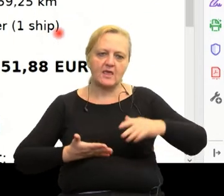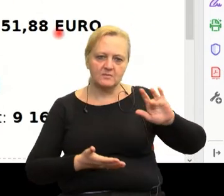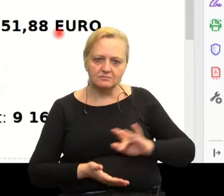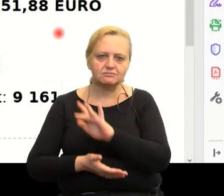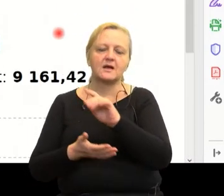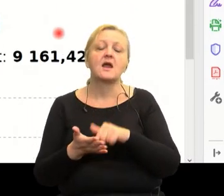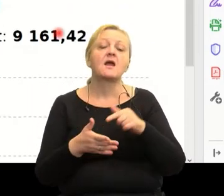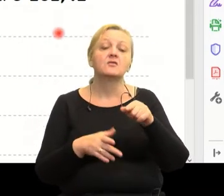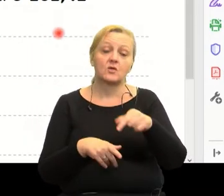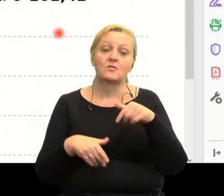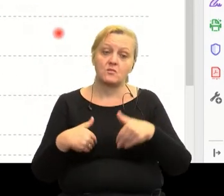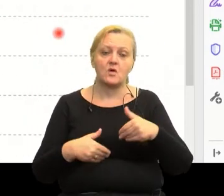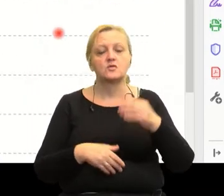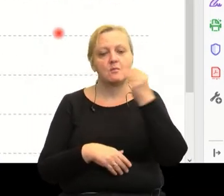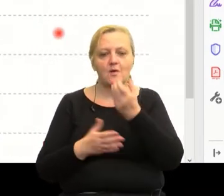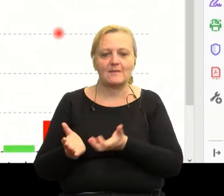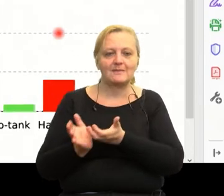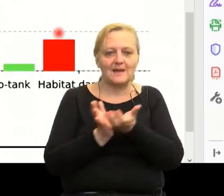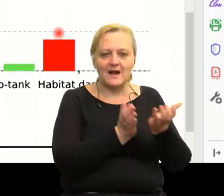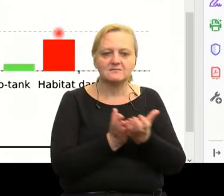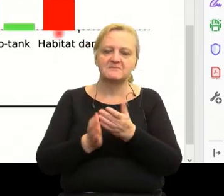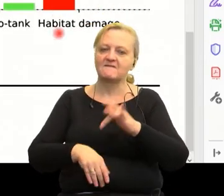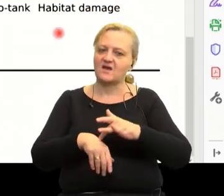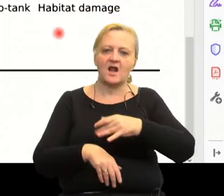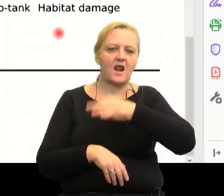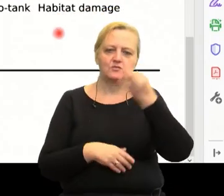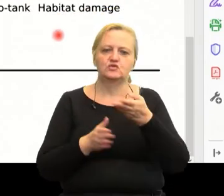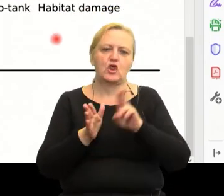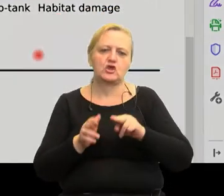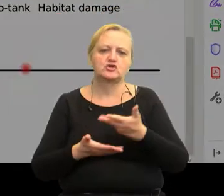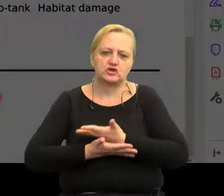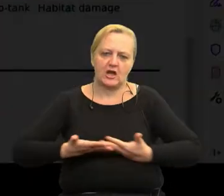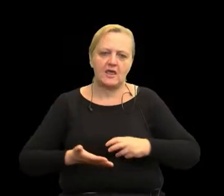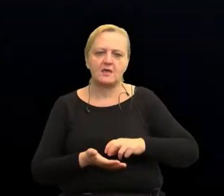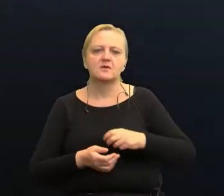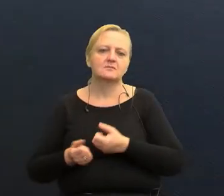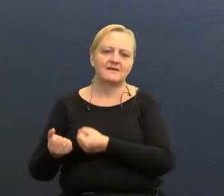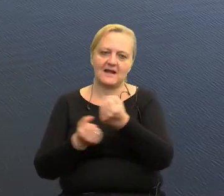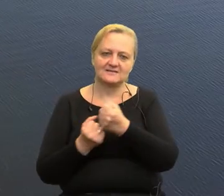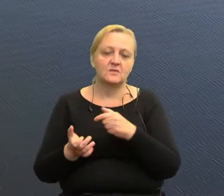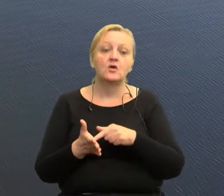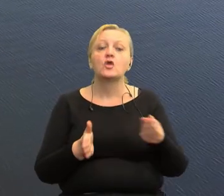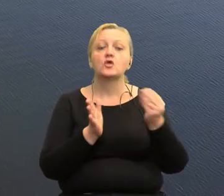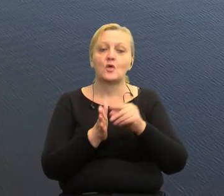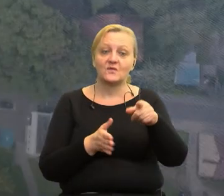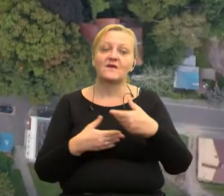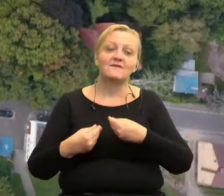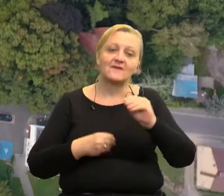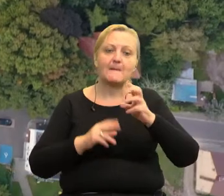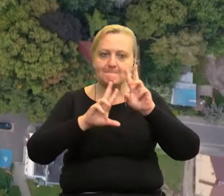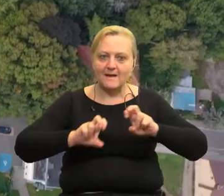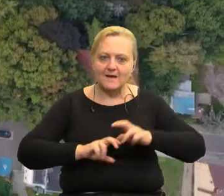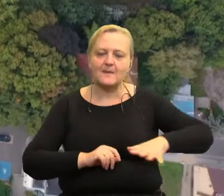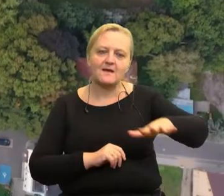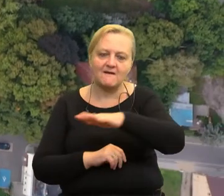Narzędzie wykazuje, że morski transport jest efektywniejszy niż lądowy. Dodatkowo, aby poszerzyć obszar badawczy,